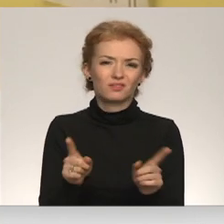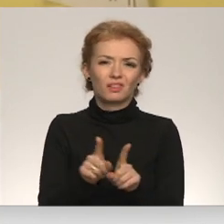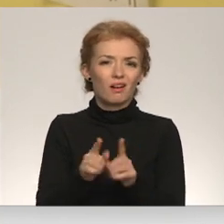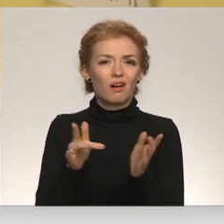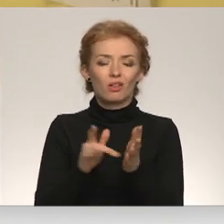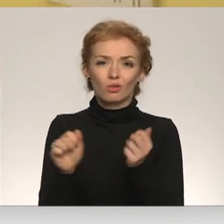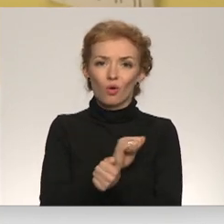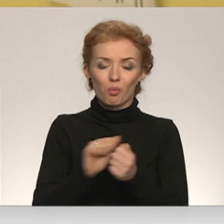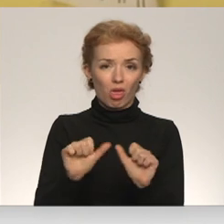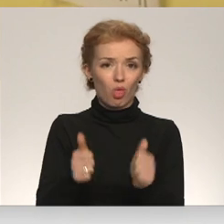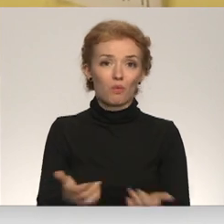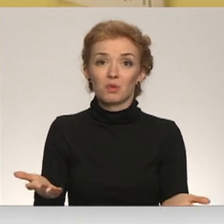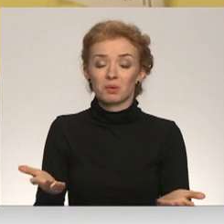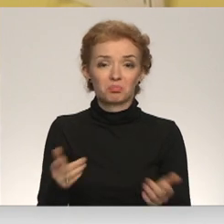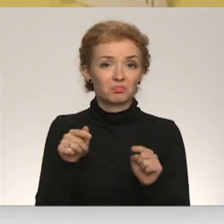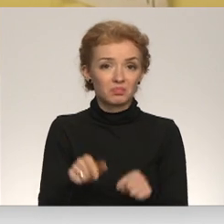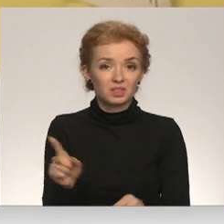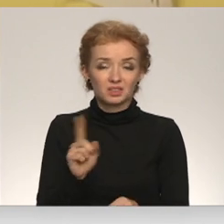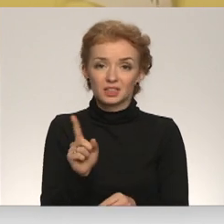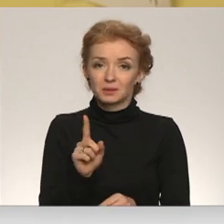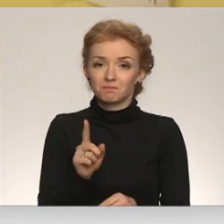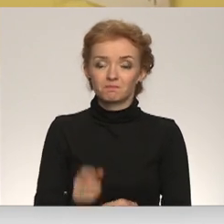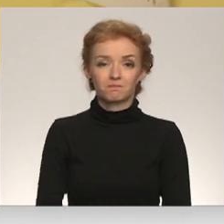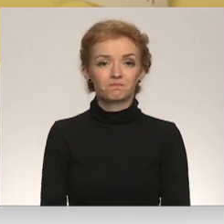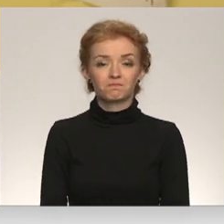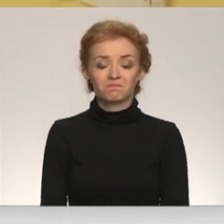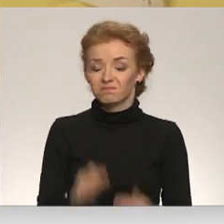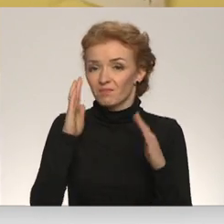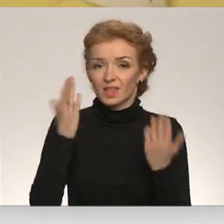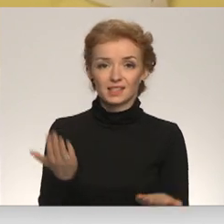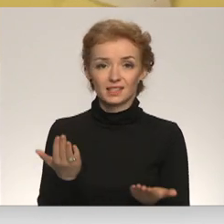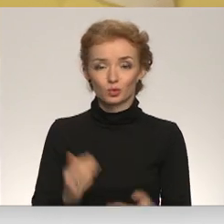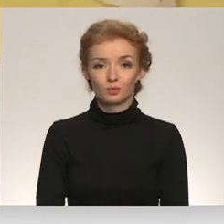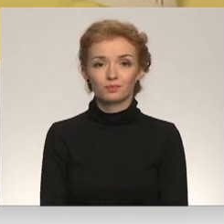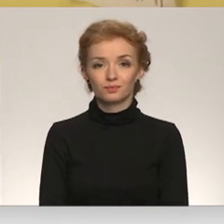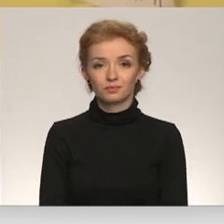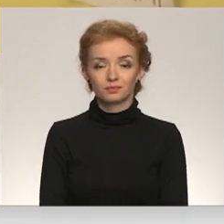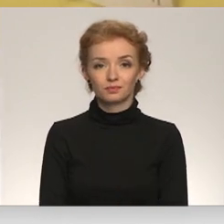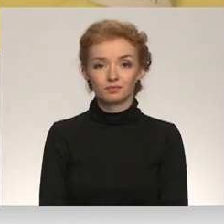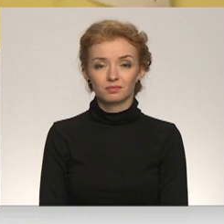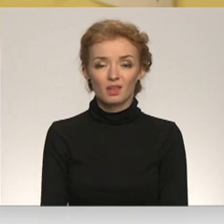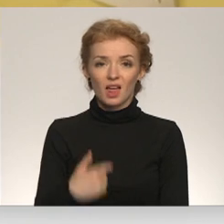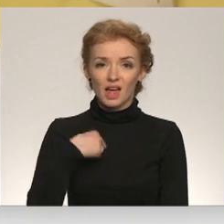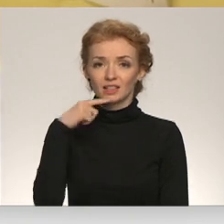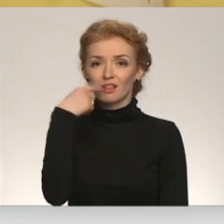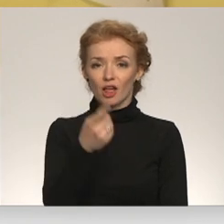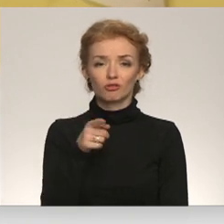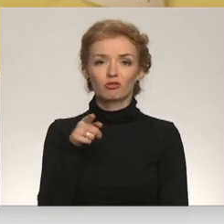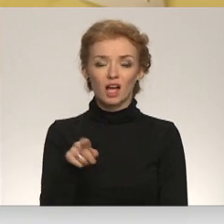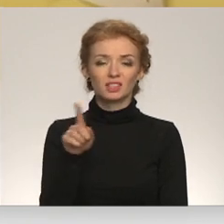dokuments jāformē, tas ir, nezinu. Es teikšu, ka tas ir